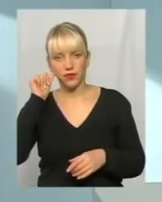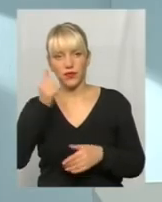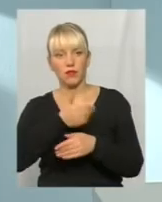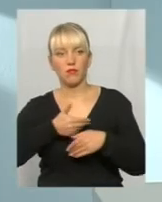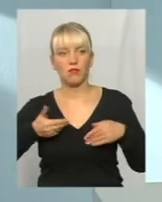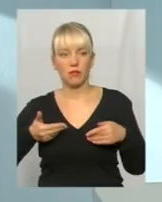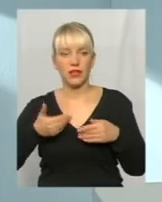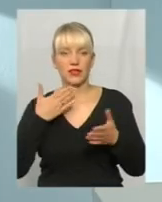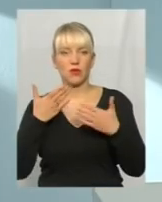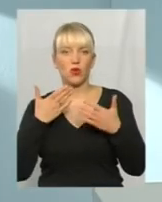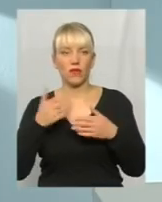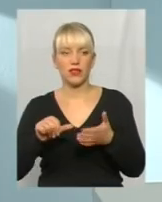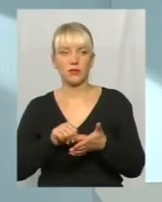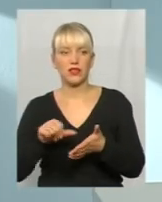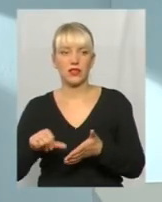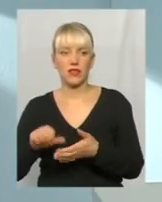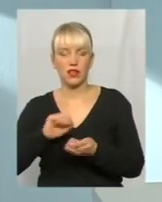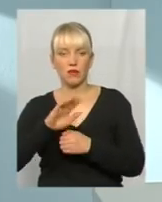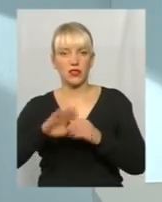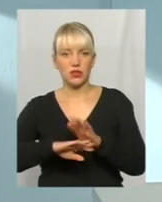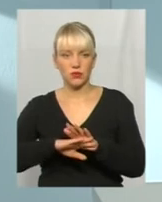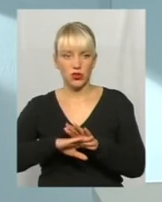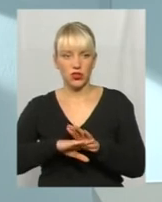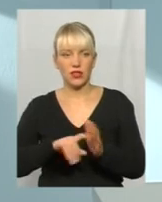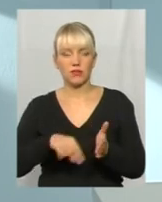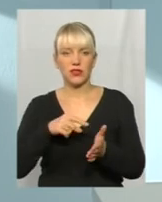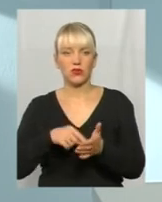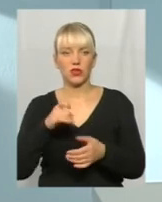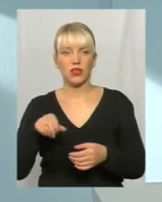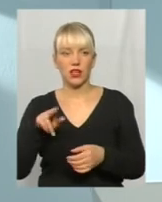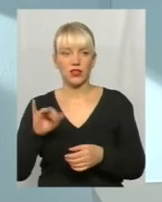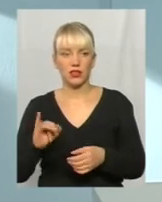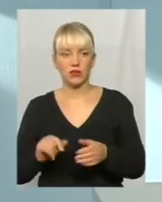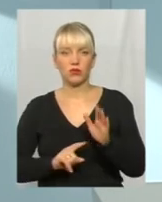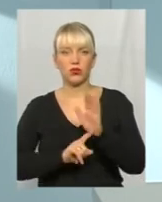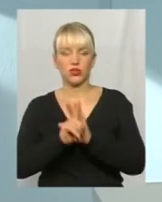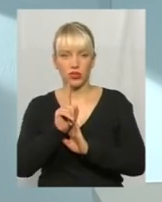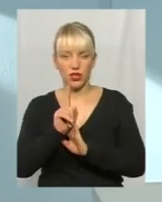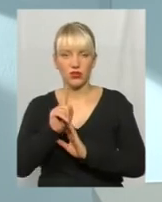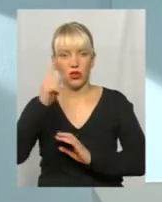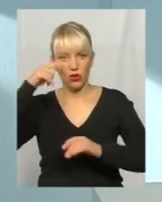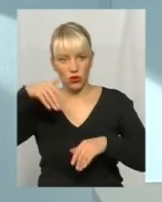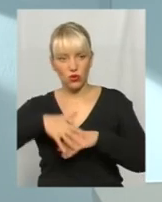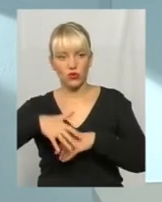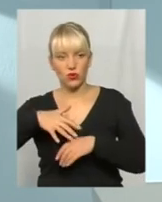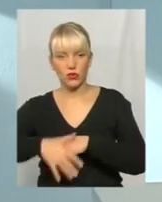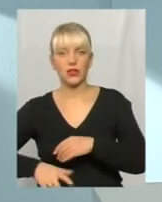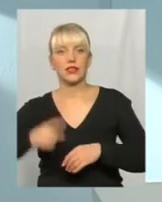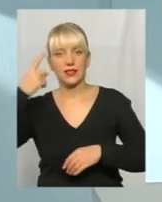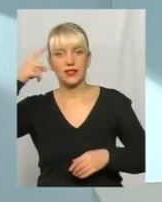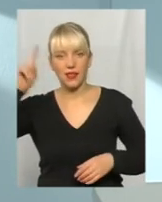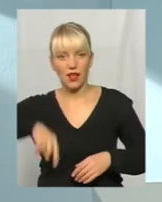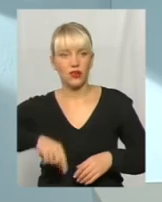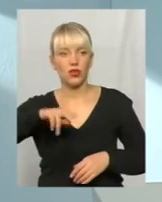спілкувалися з представниками Кам'янець-Подільської міської ради. Починають розуміти, знають про